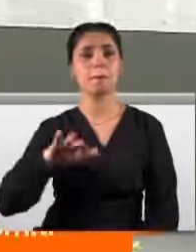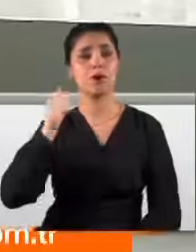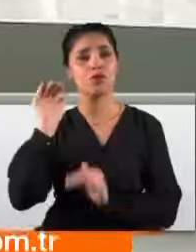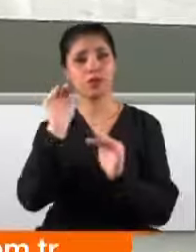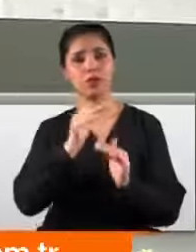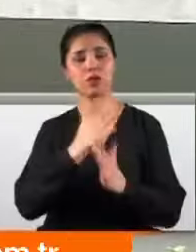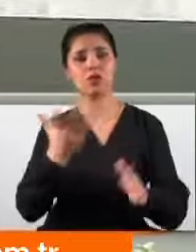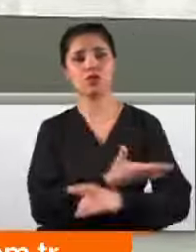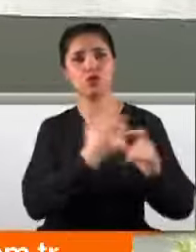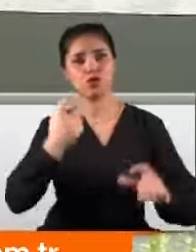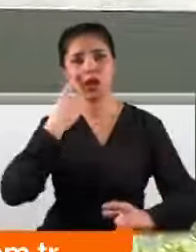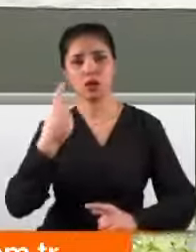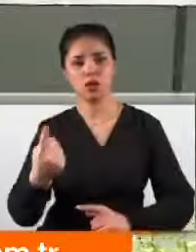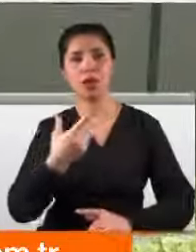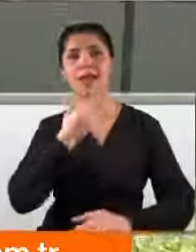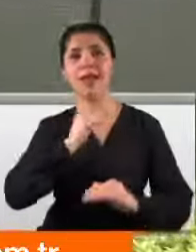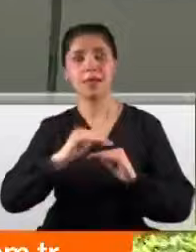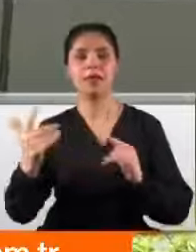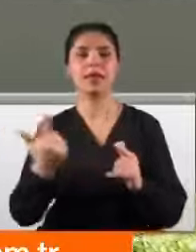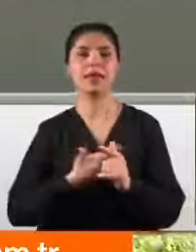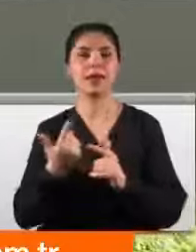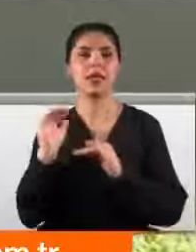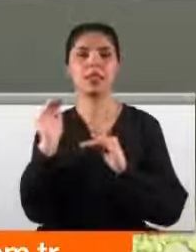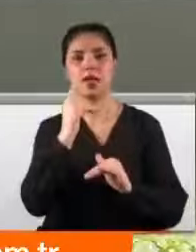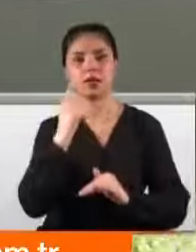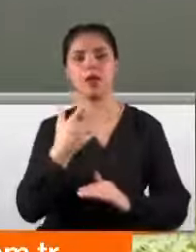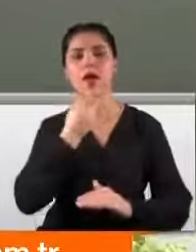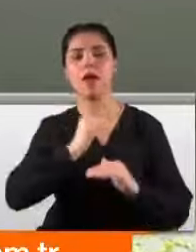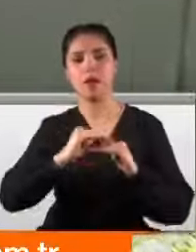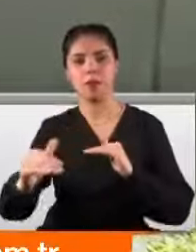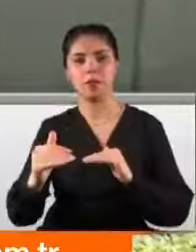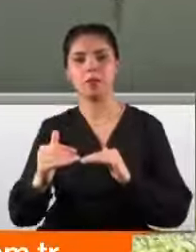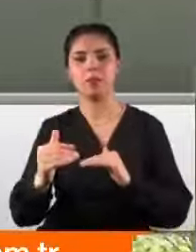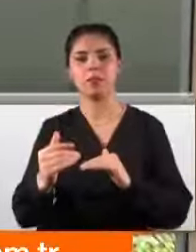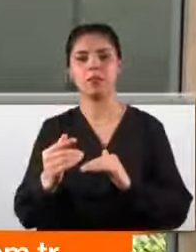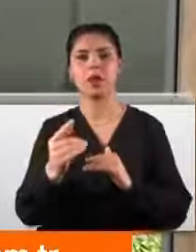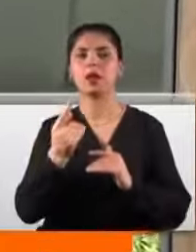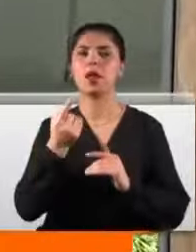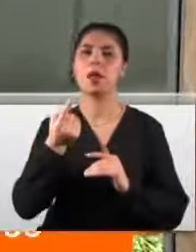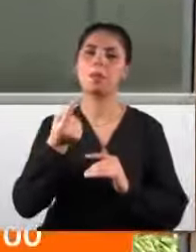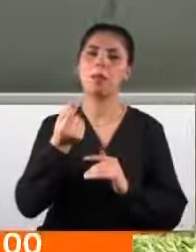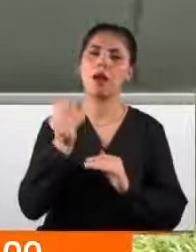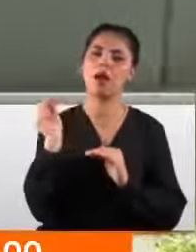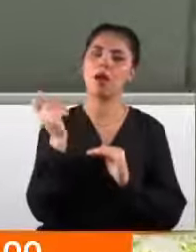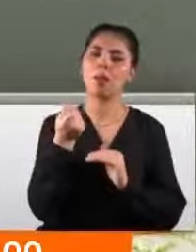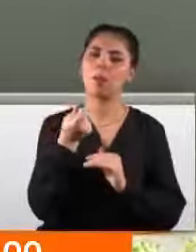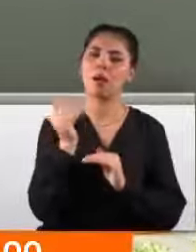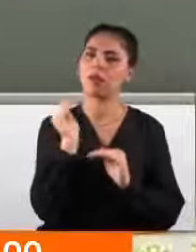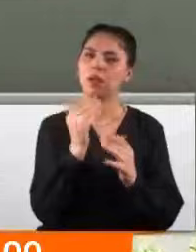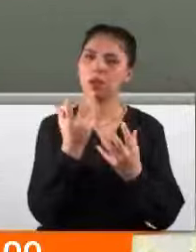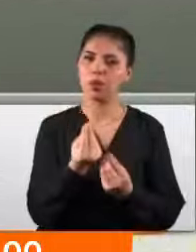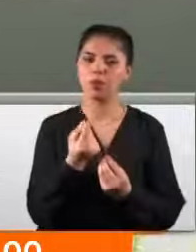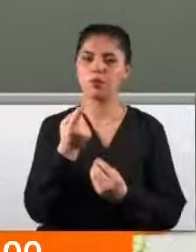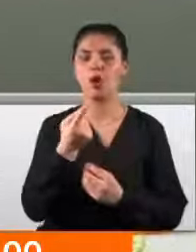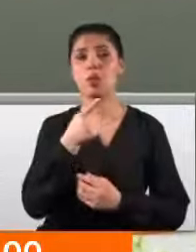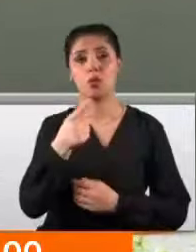büyük şehirler başta olmak üzere emeklilere kira desteği yani emeklilere belirli miktarlarda kira yardım yapılacak ve bu konuda yerel